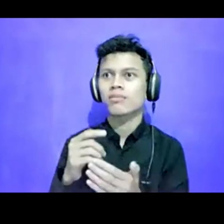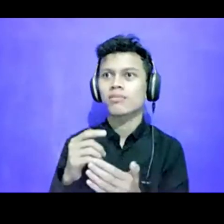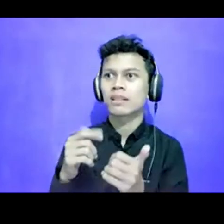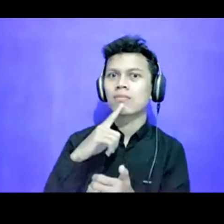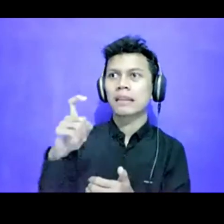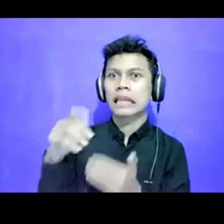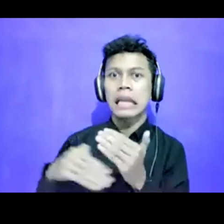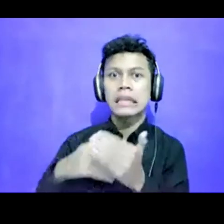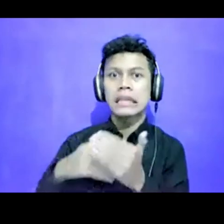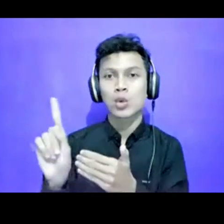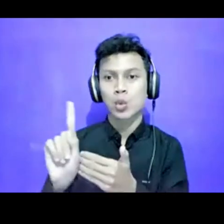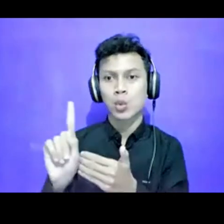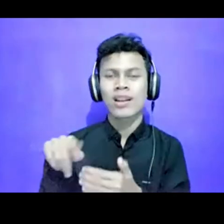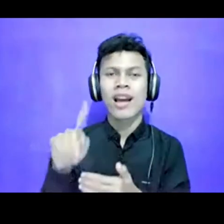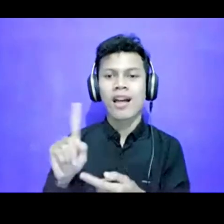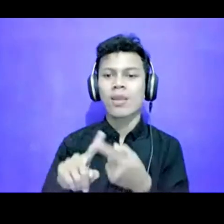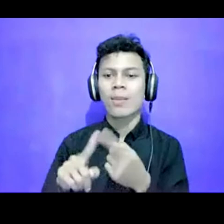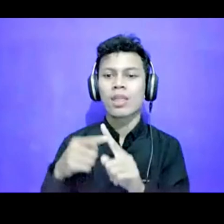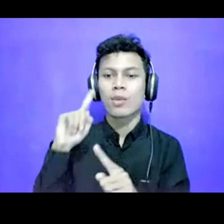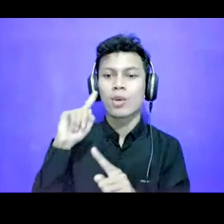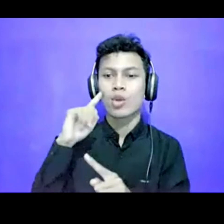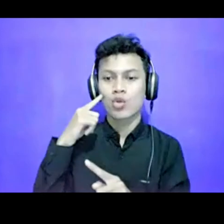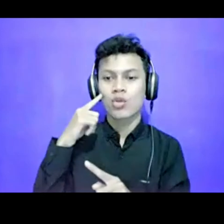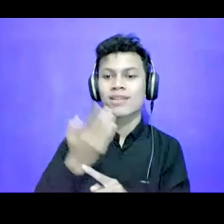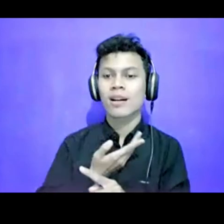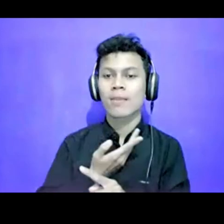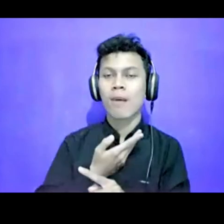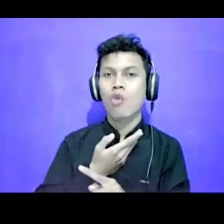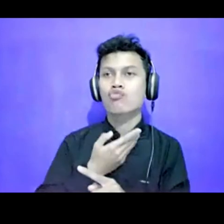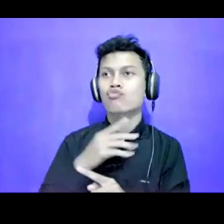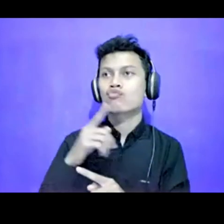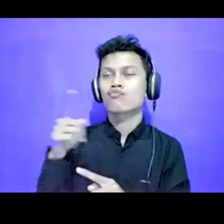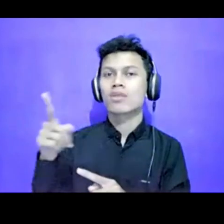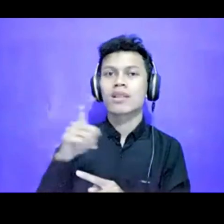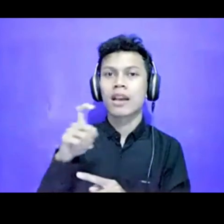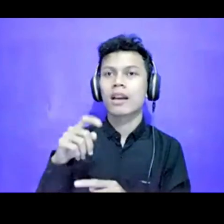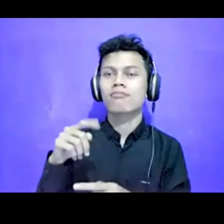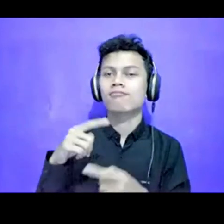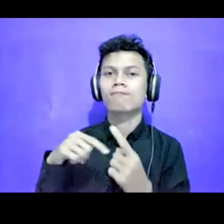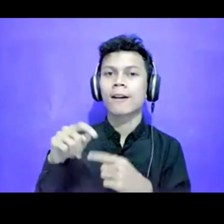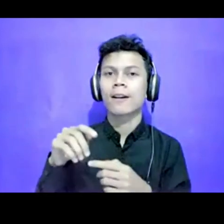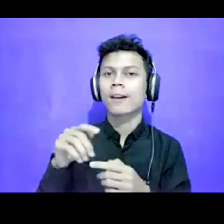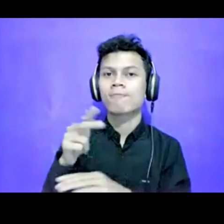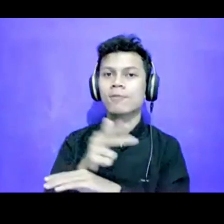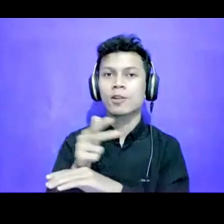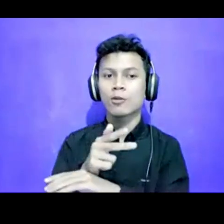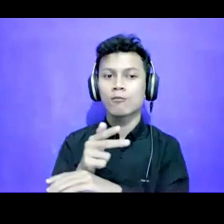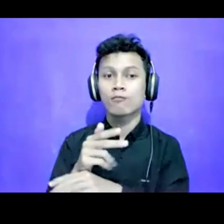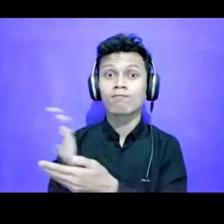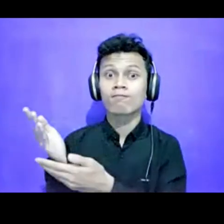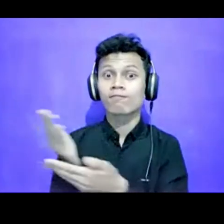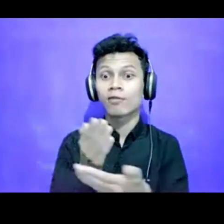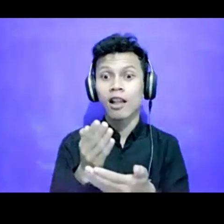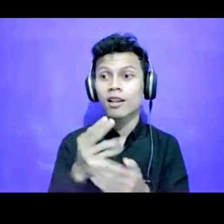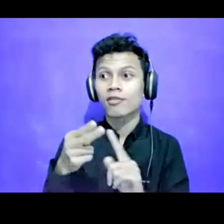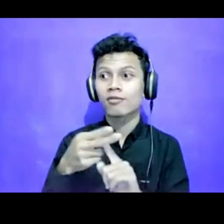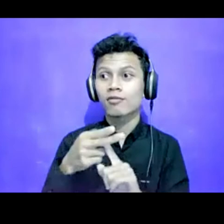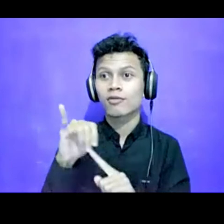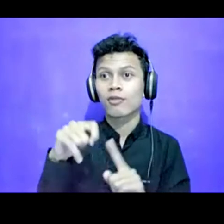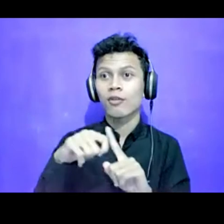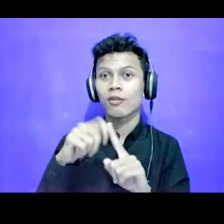Ini ada teman-teman Tuli yang mau bertanya lewat video. Monggo, Fikri,